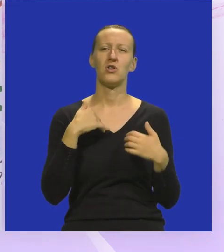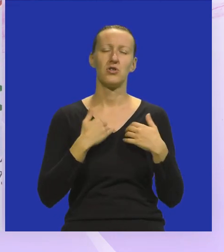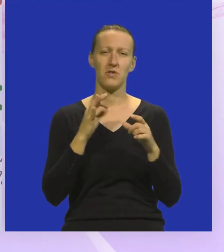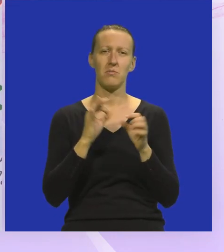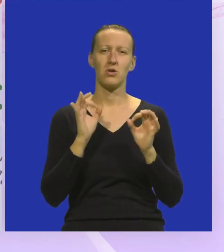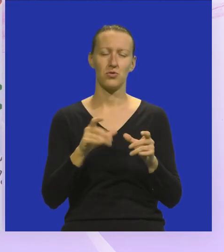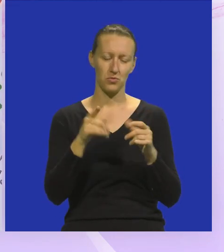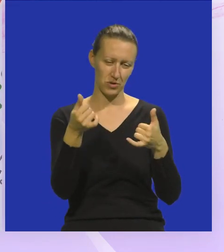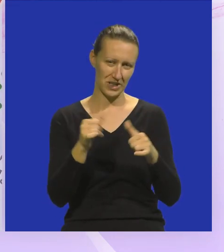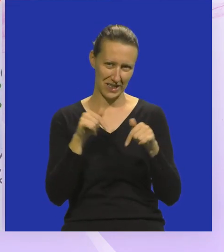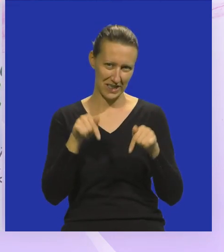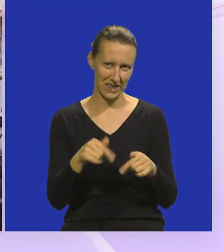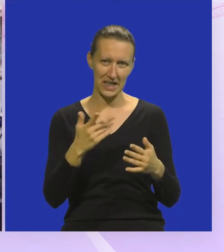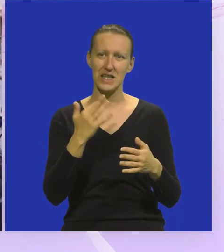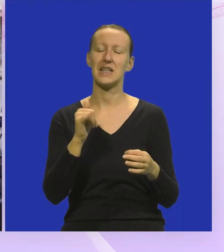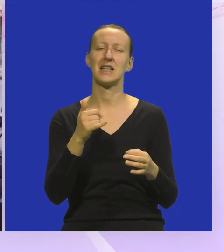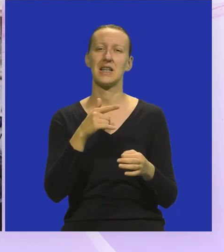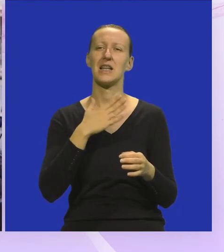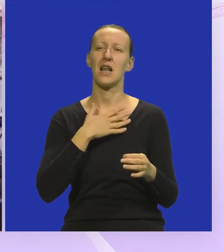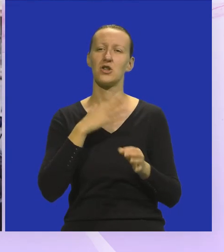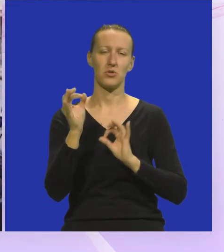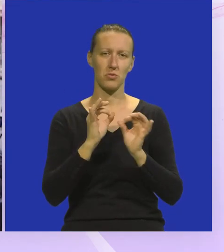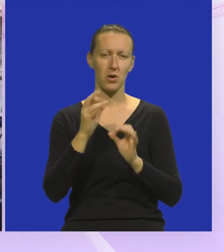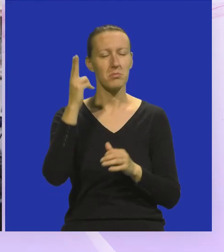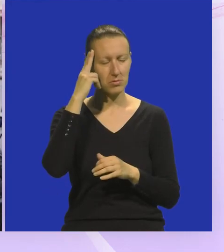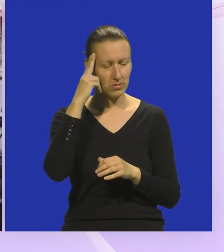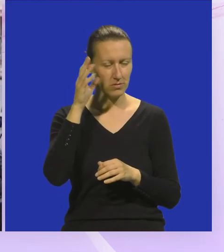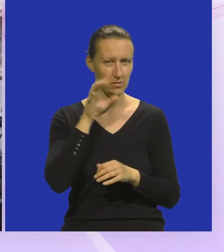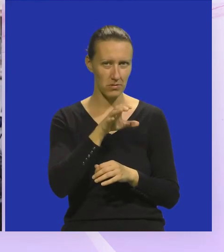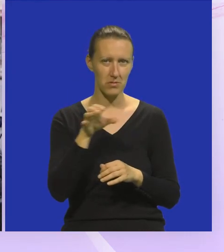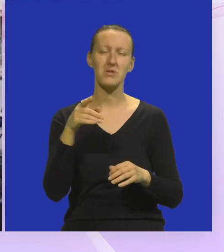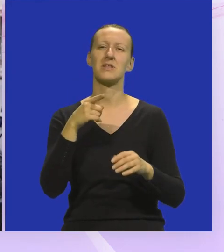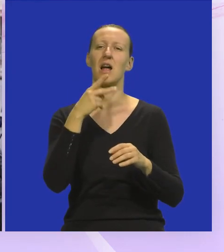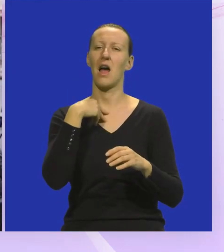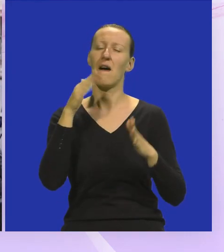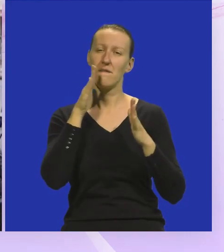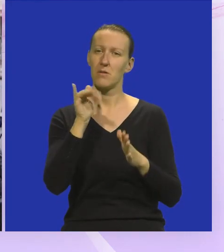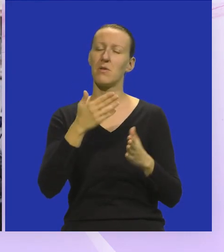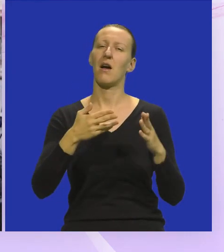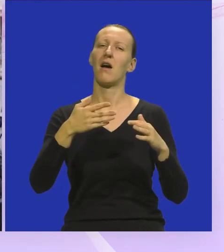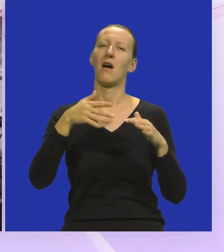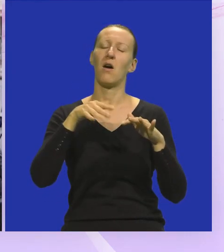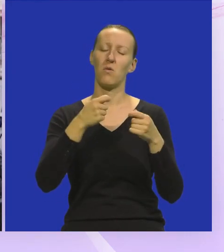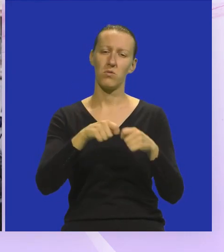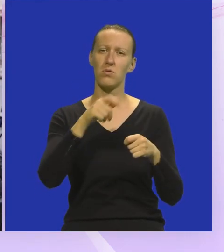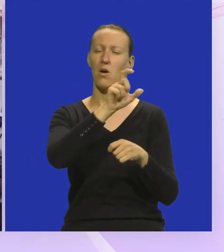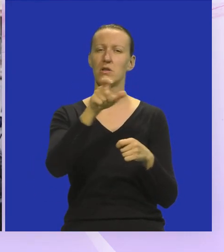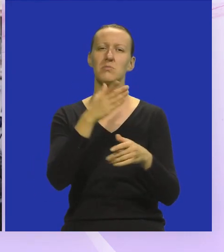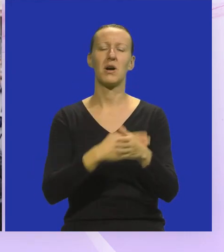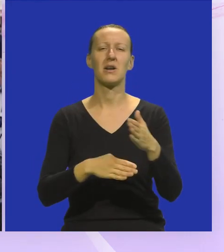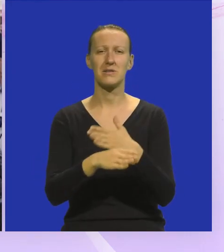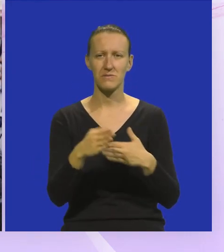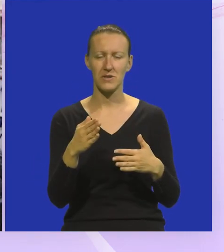živim baš u Istri, gdje se itekako naši projekti prepoznaju, a vjerujem da je većina udruga osoba sa